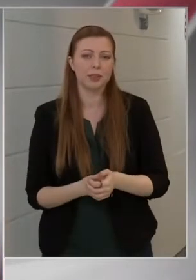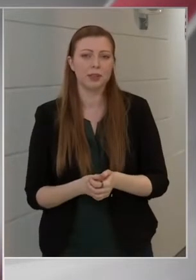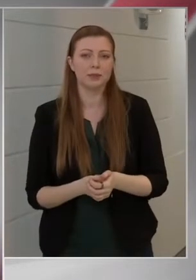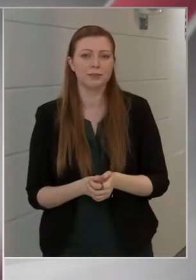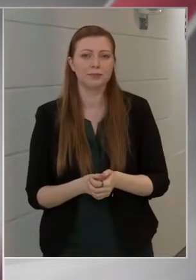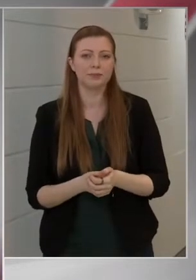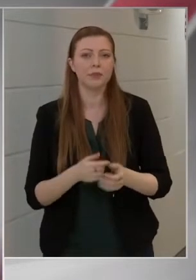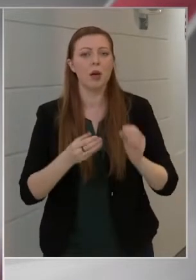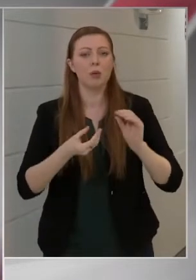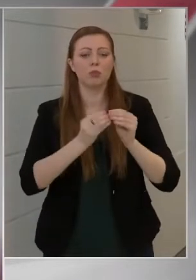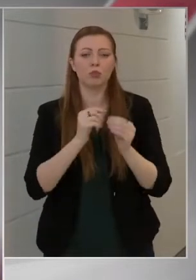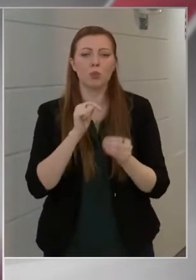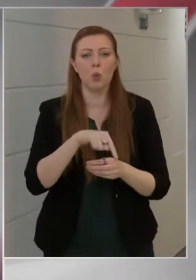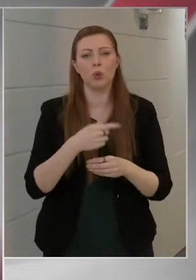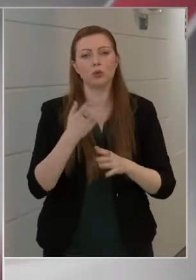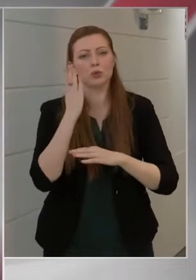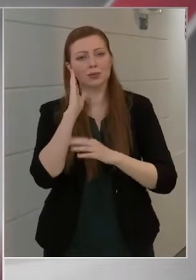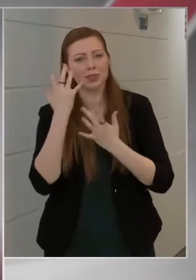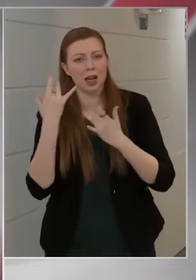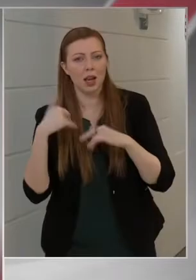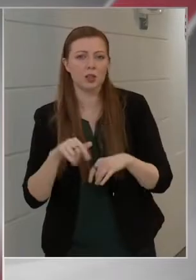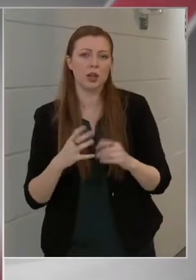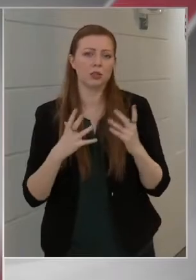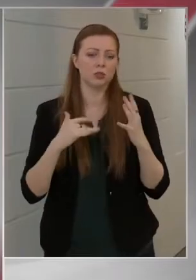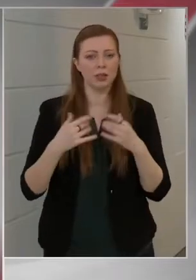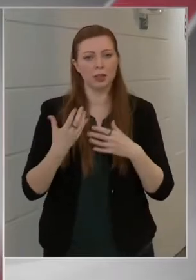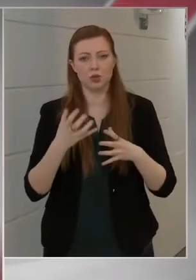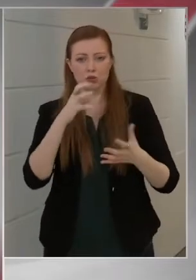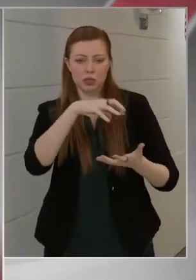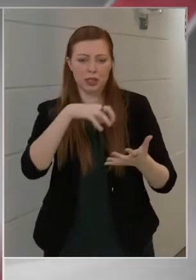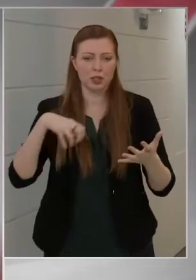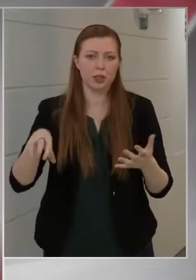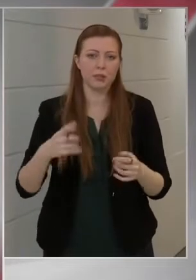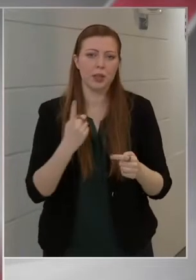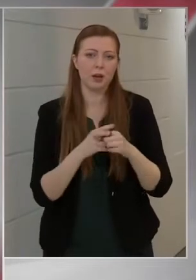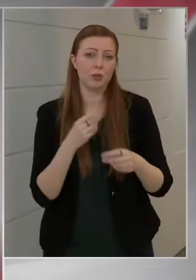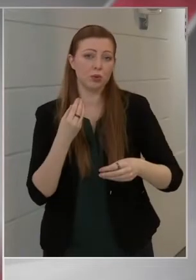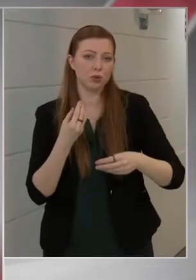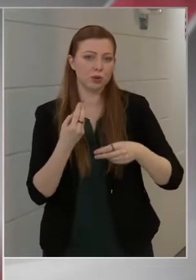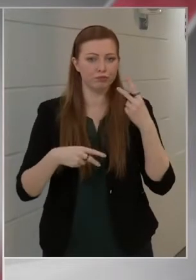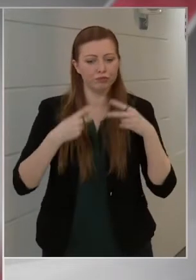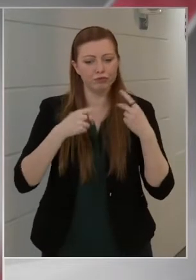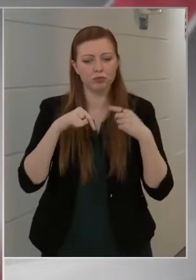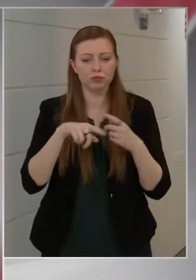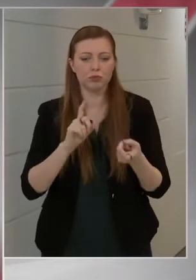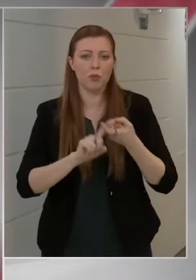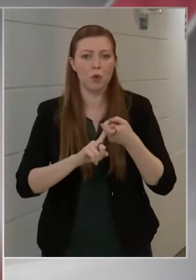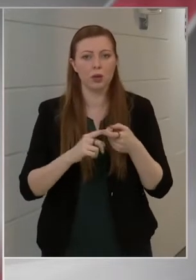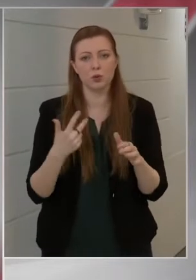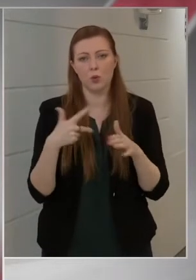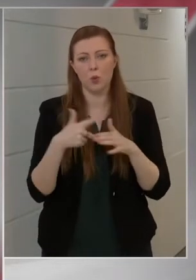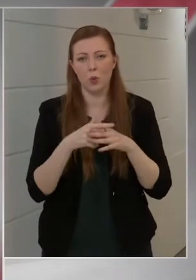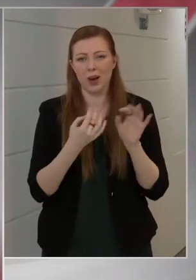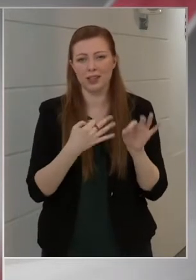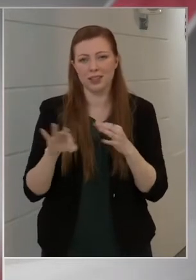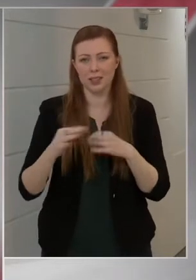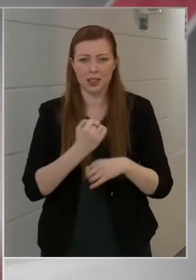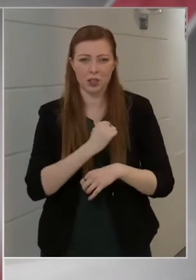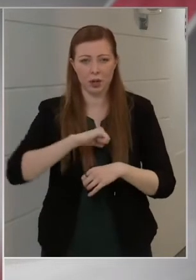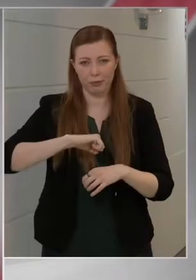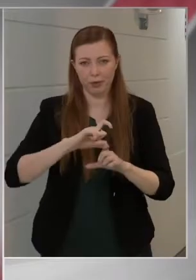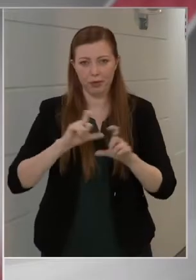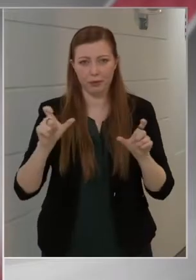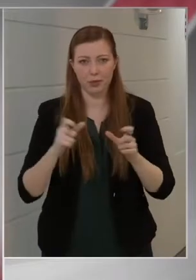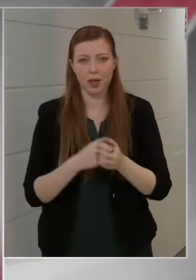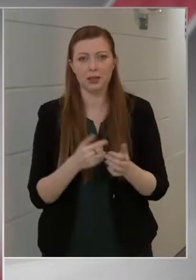Kereskedelmi üzletekre, szálláshelyekre, szabadidős létesítményekre, illetve a vendéglátó üzletekre vonatkozó korlátozó intézkedések megszegése miatt